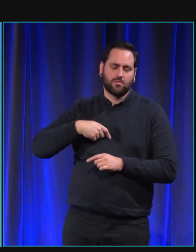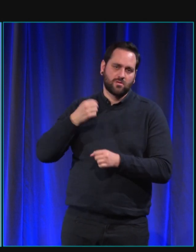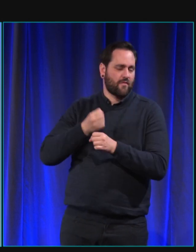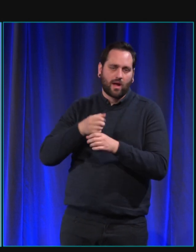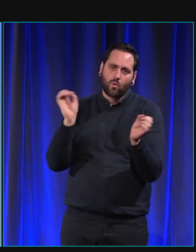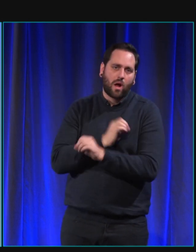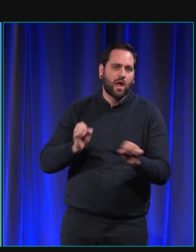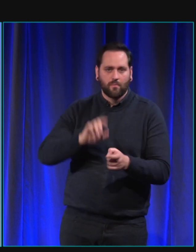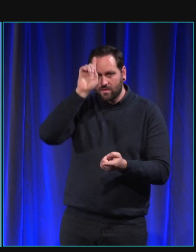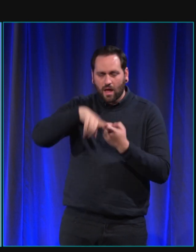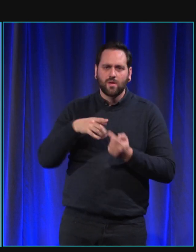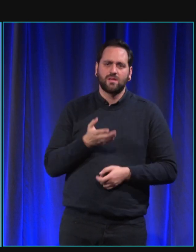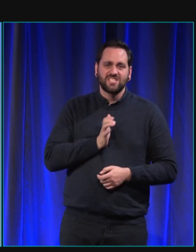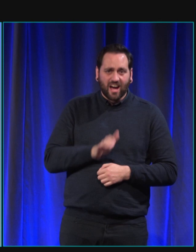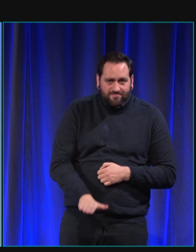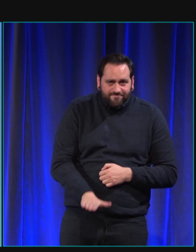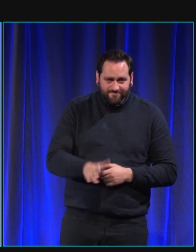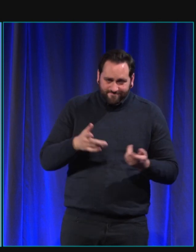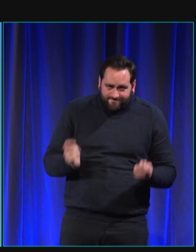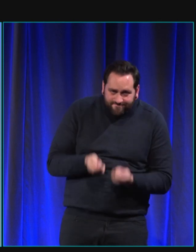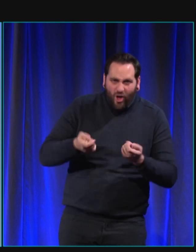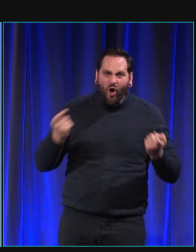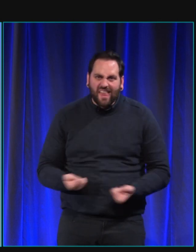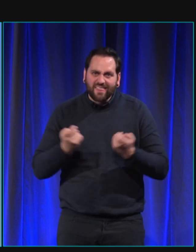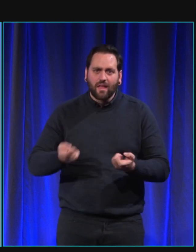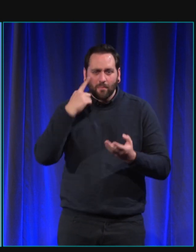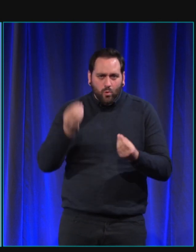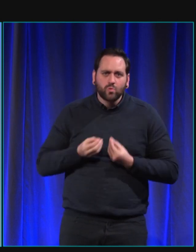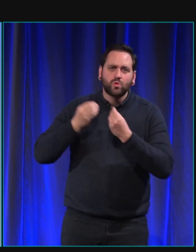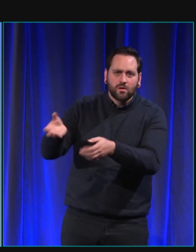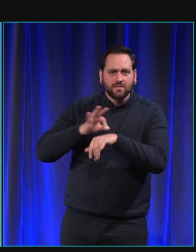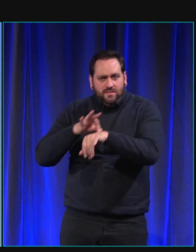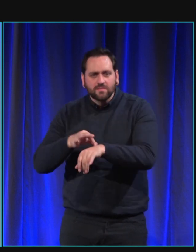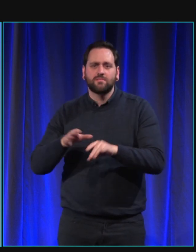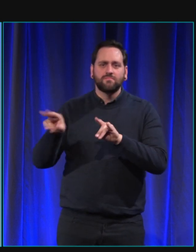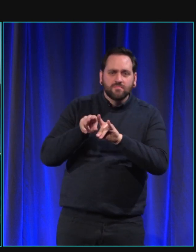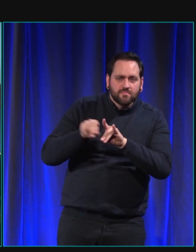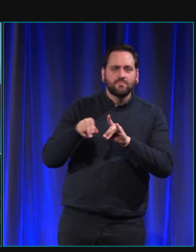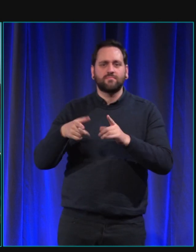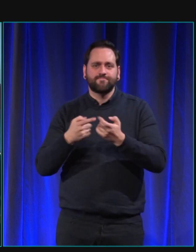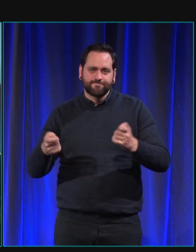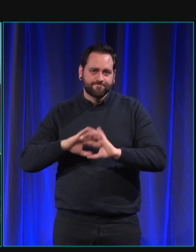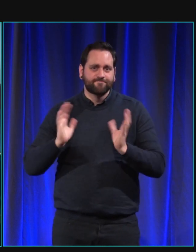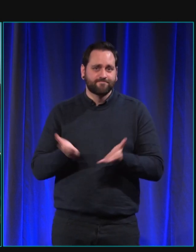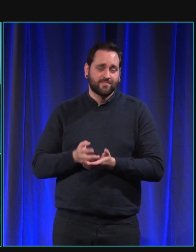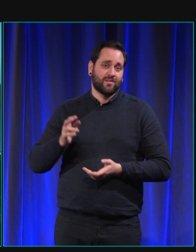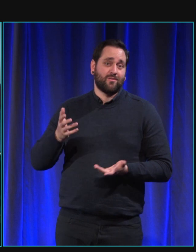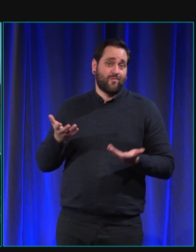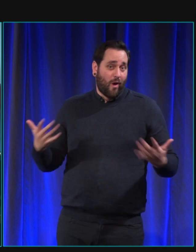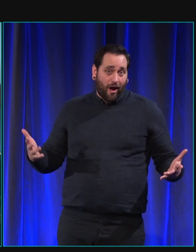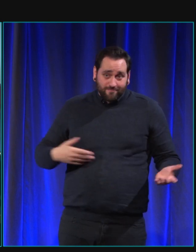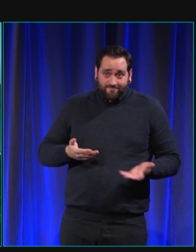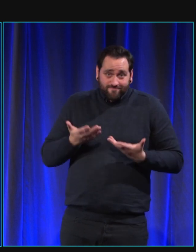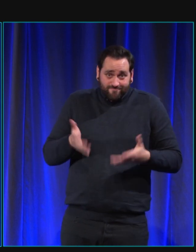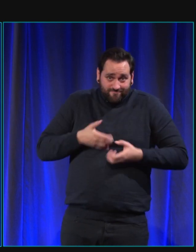aussi d'entraînement des chiens. C'est un travail qui est colossal. Et voilà, je serais ravie de vous écouter à mon tour.